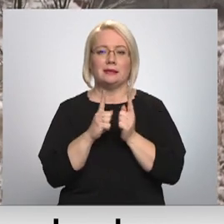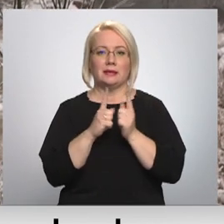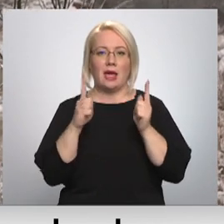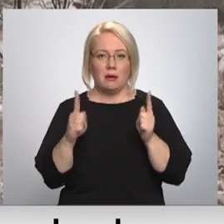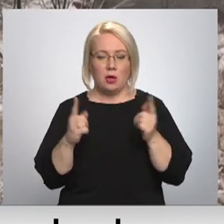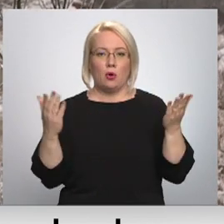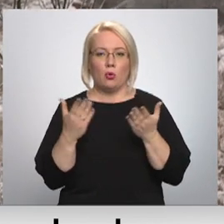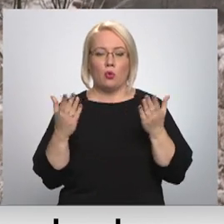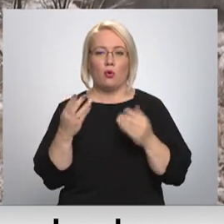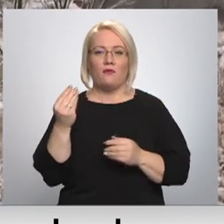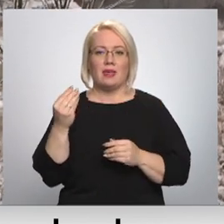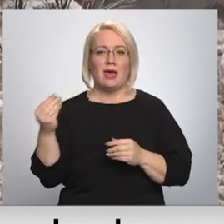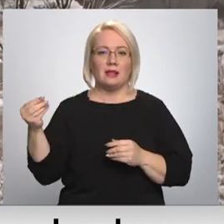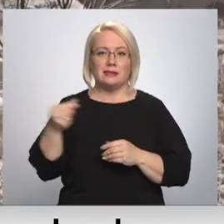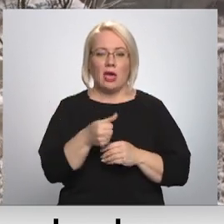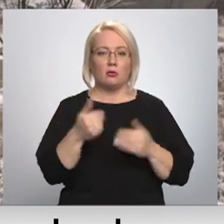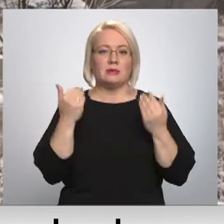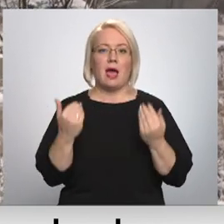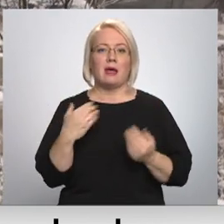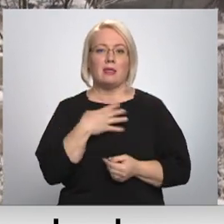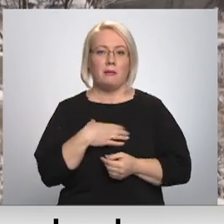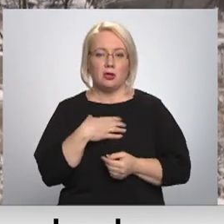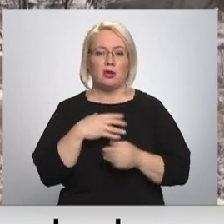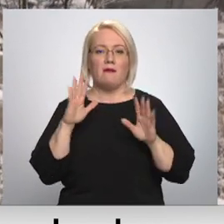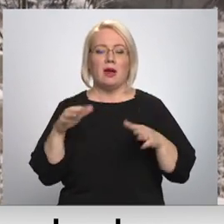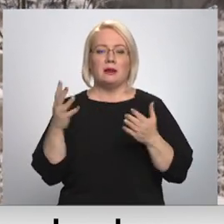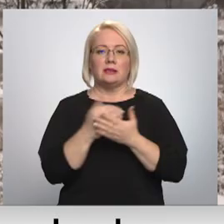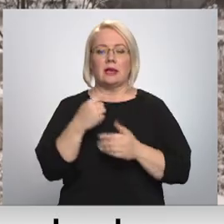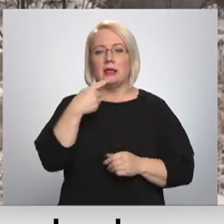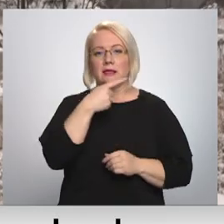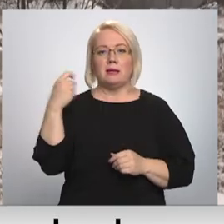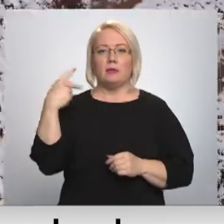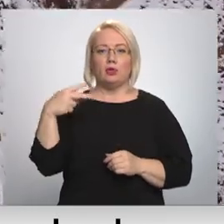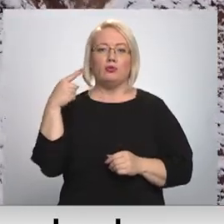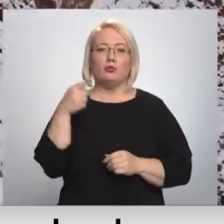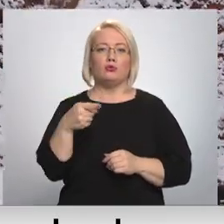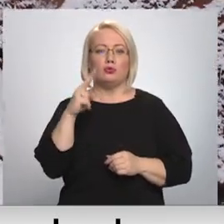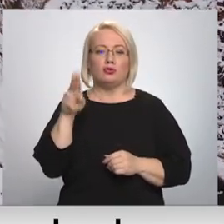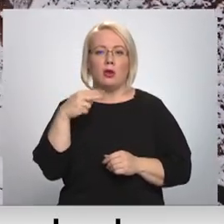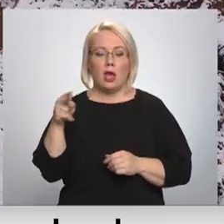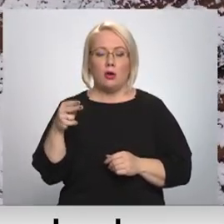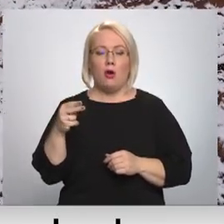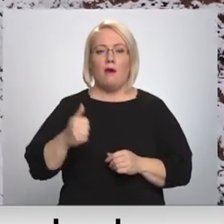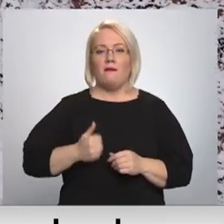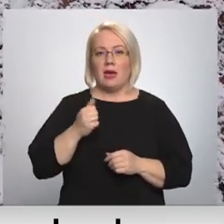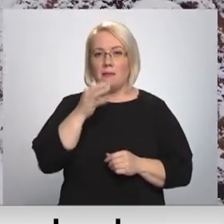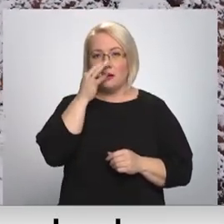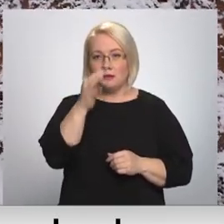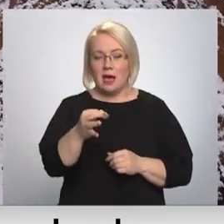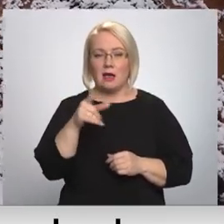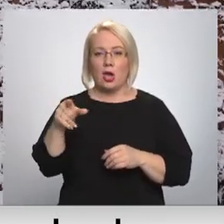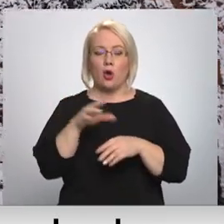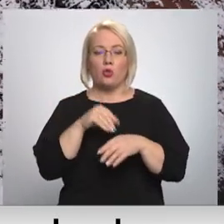finansējums jau tagad nepieciešams, var sasniegt 120 tūkstoši eiro. Uzņēmuma uzsver, ka dūņu dīķu